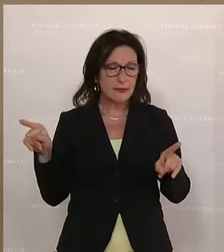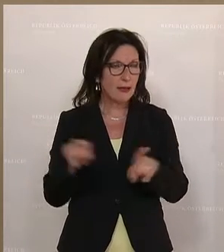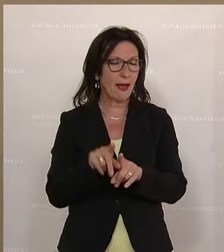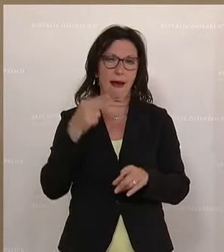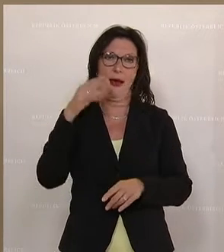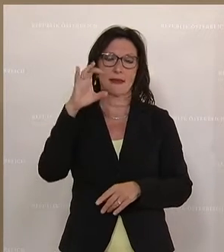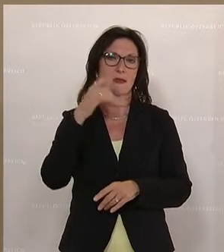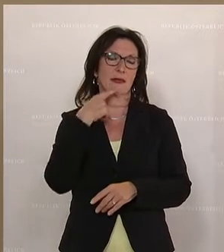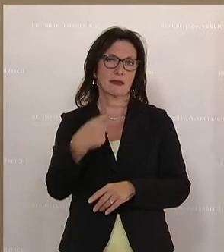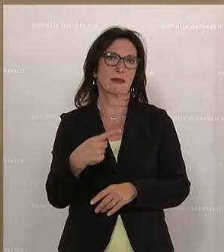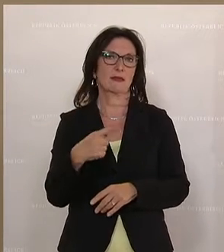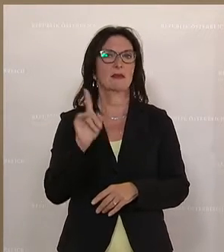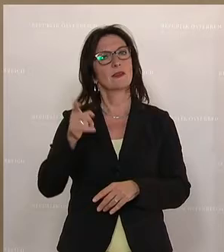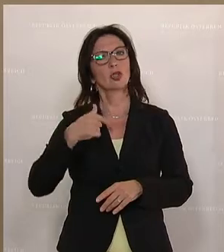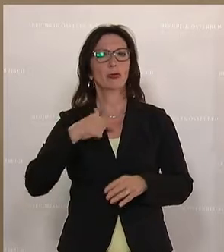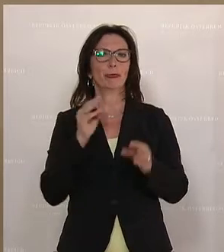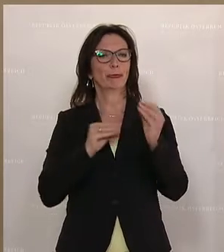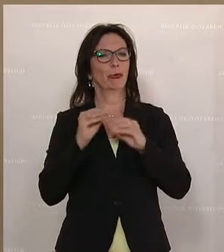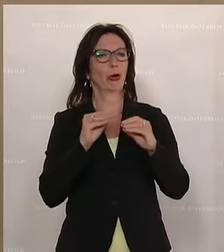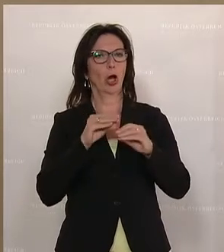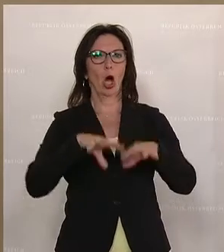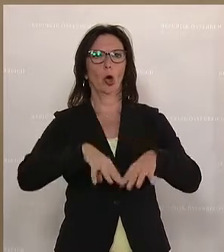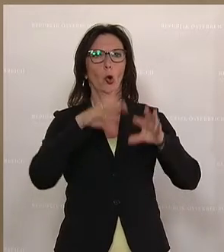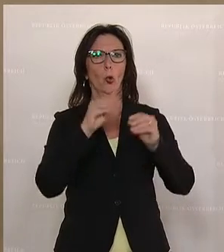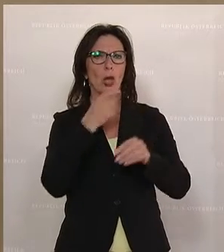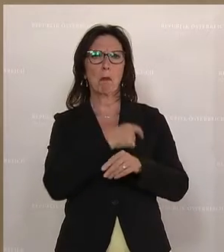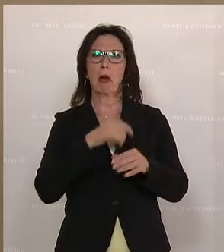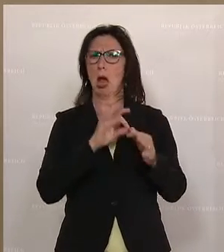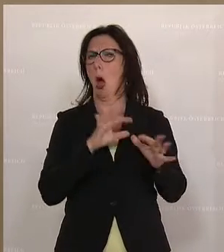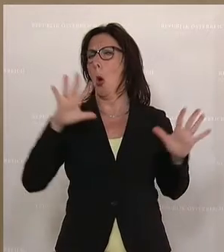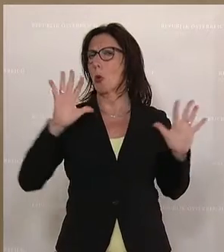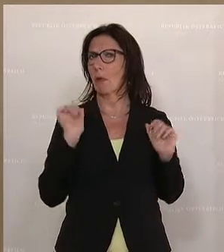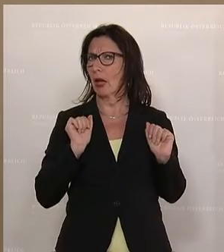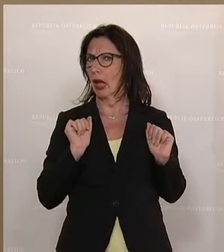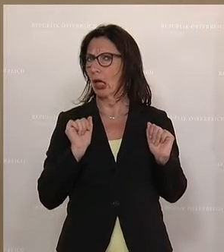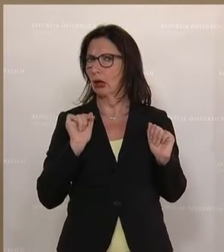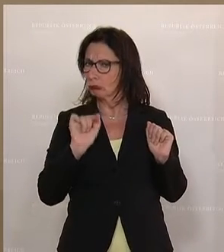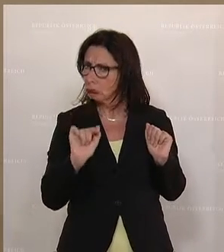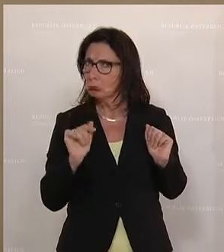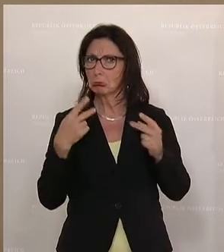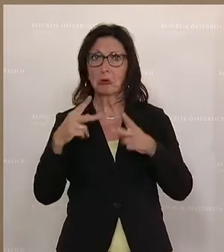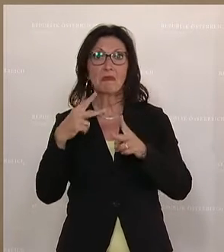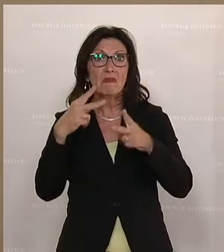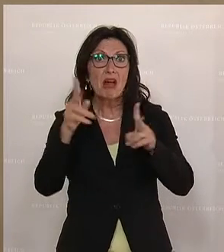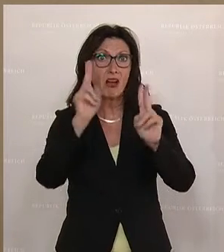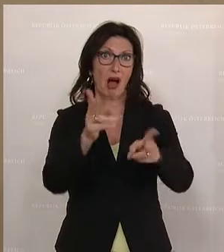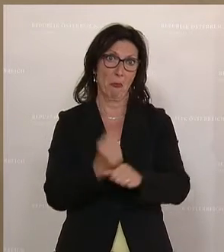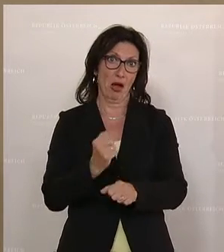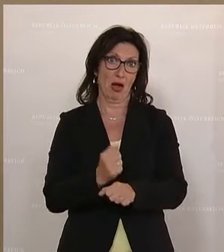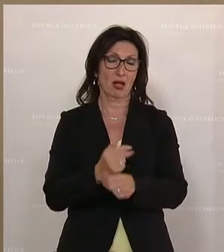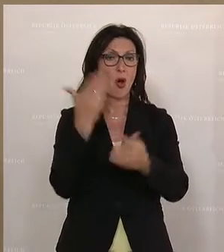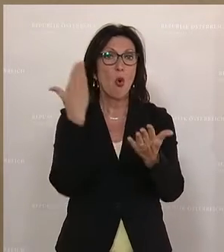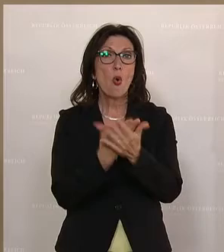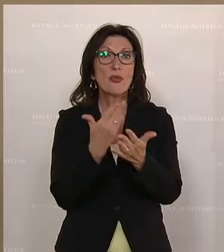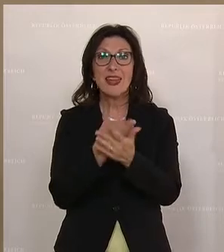vorgezeichnet hat, nämlich ich mache einen Verein, der hat nichts zu tun mit der Partei. Ganz genau das ist weiterhin möglich. Und deswegen ist es auch so wichtig, den Antrag